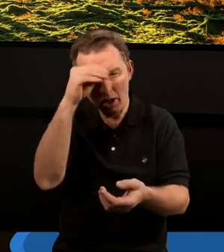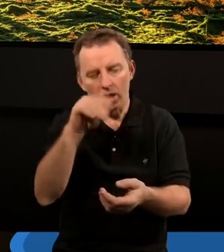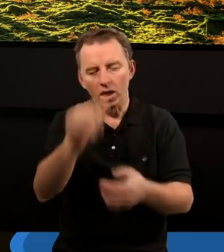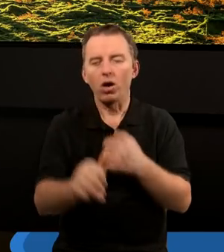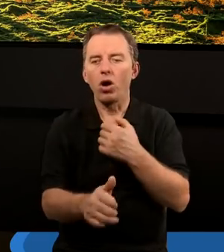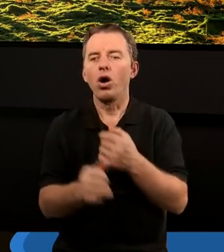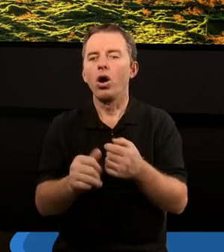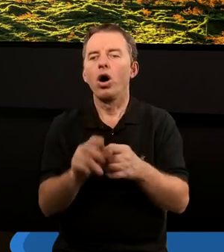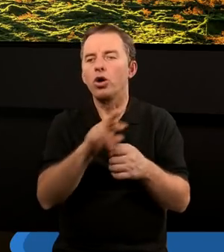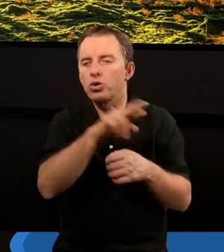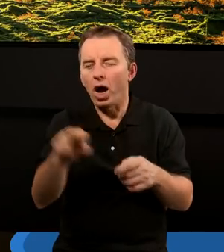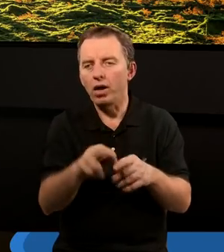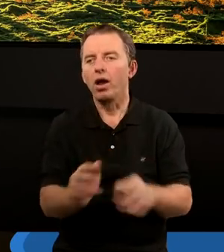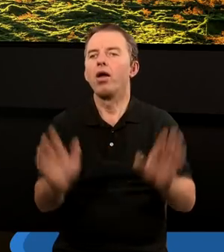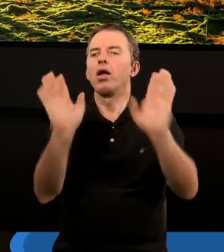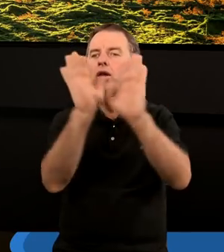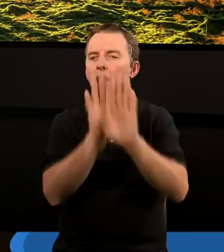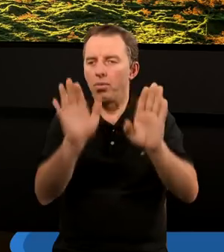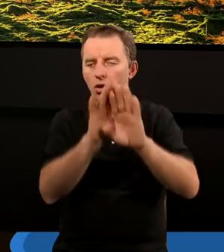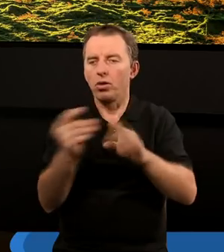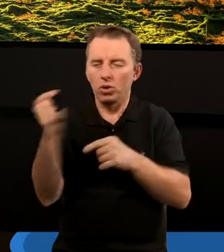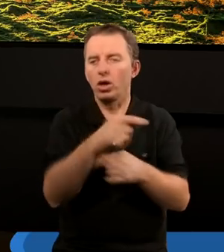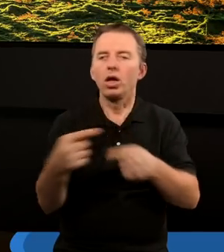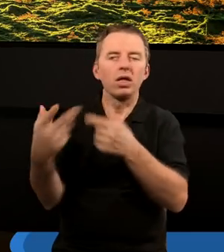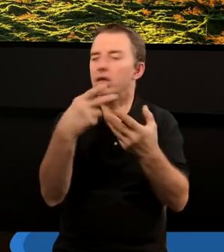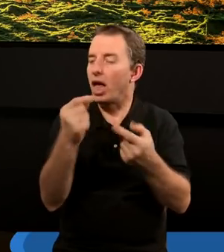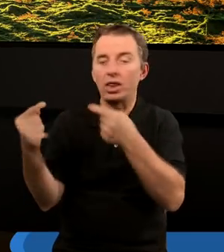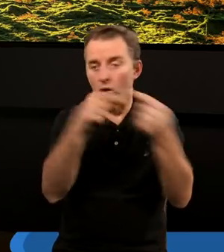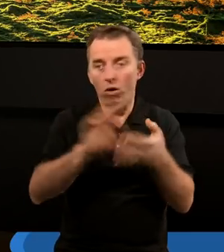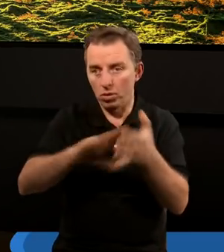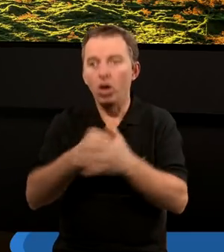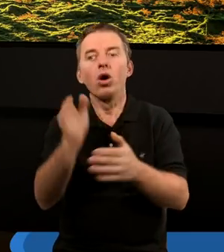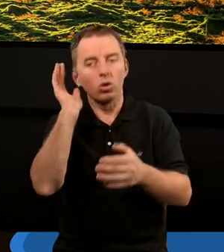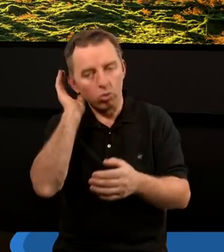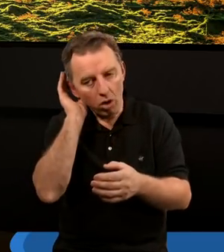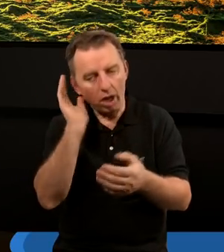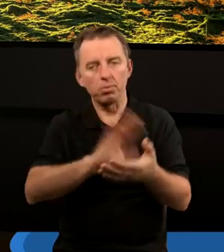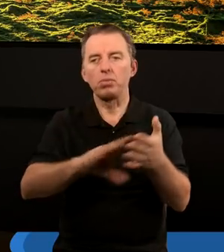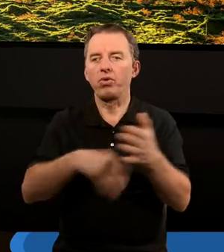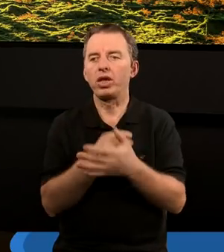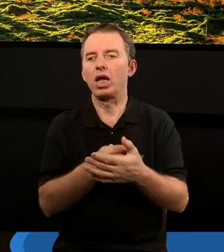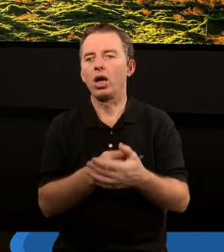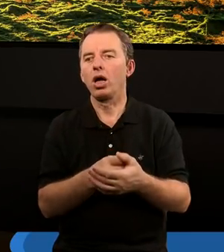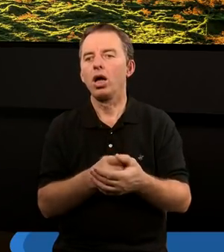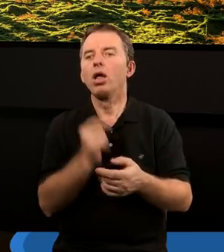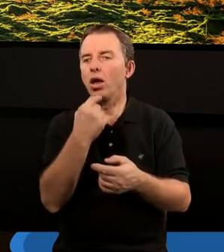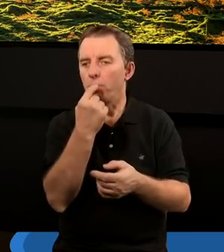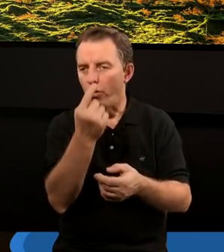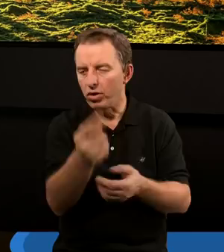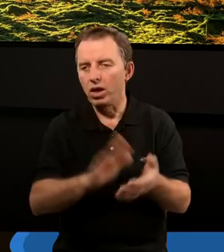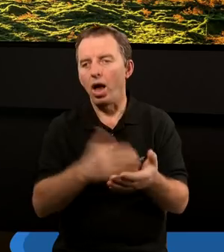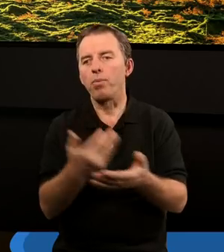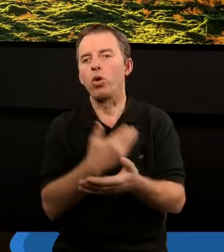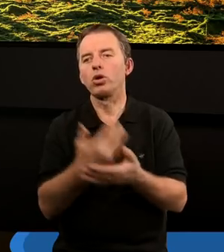Jako element też nabożeństwa, że przychodzimy do Kościoła dyskutować o Piśmie Świętym, słuchać Pisma Świętego. I tak jak